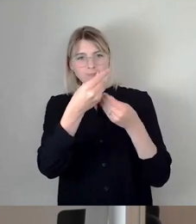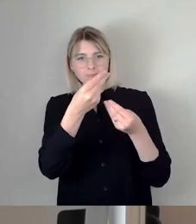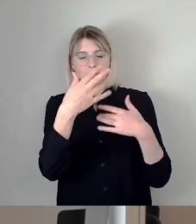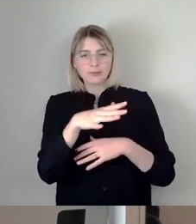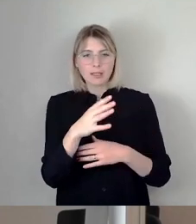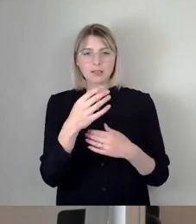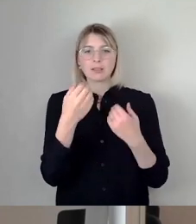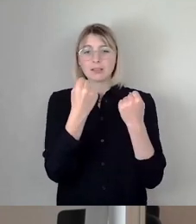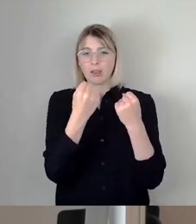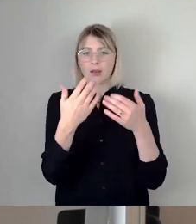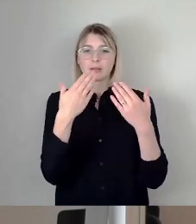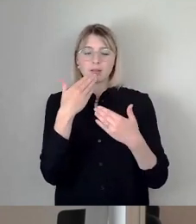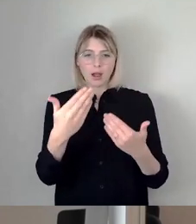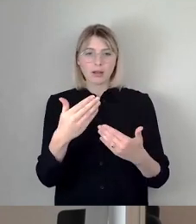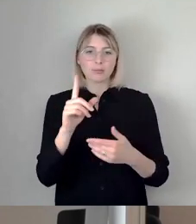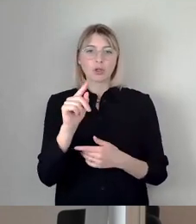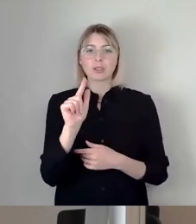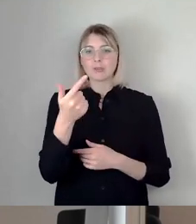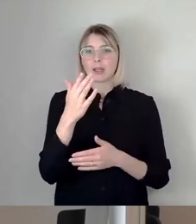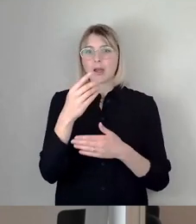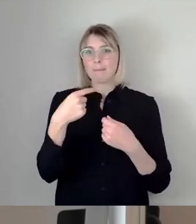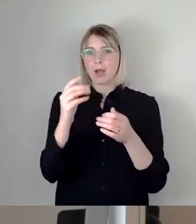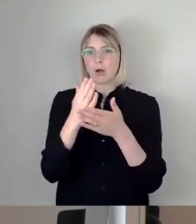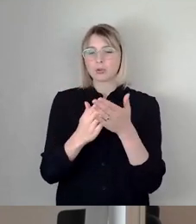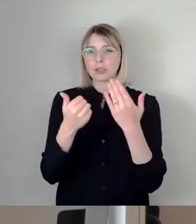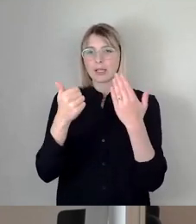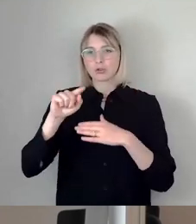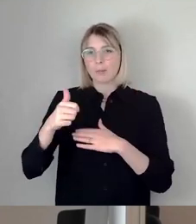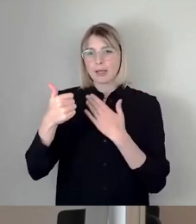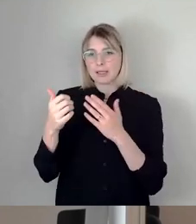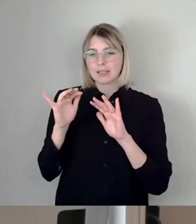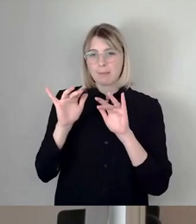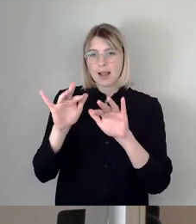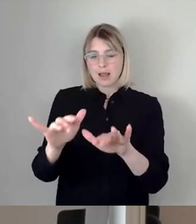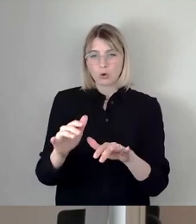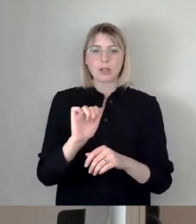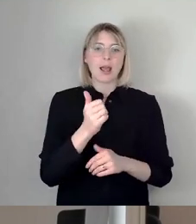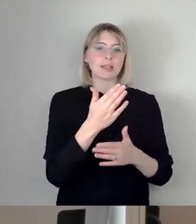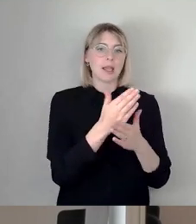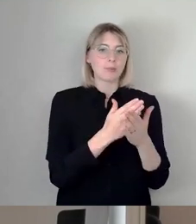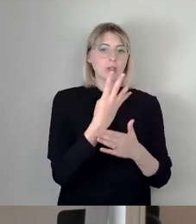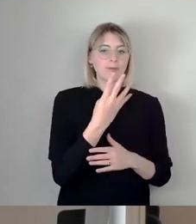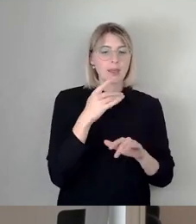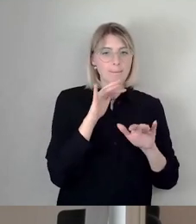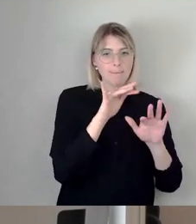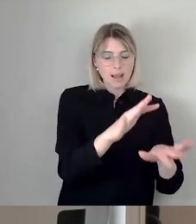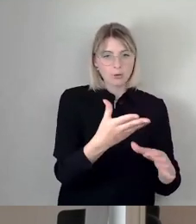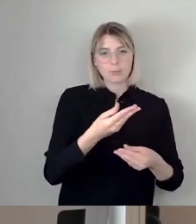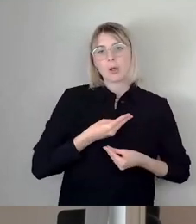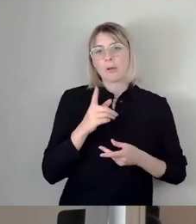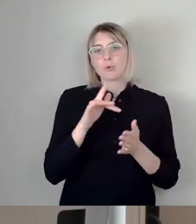zweite Bauabschnitt vorgesehen mit 6,6 Millionen. Im ersten Bauabschnitt 4 Millionen, da der Bund 1,4 Millionen,